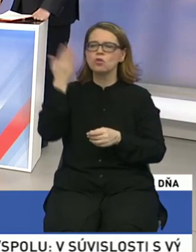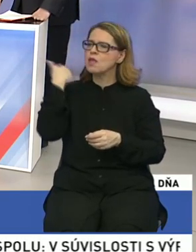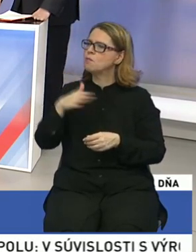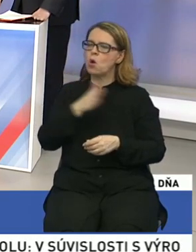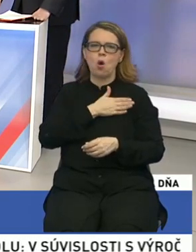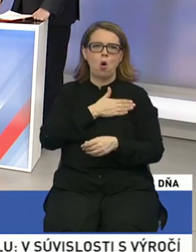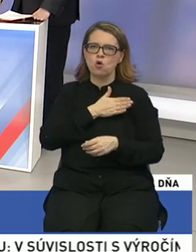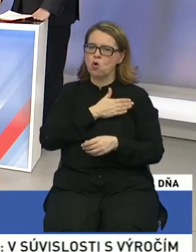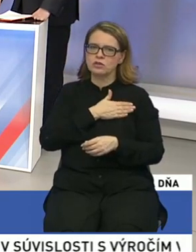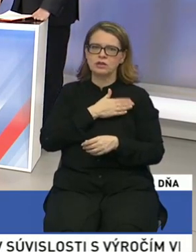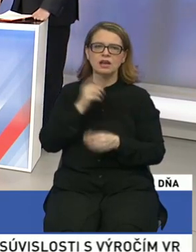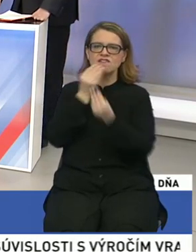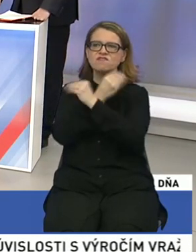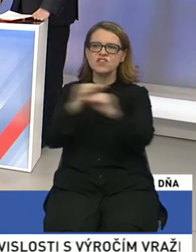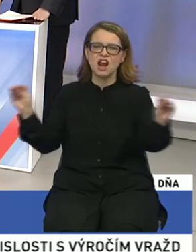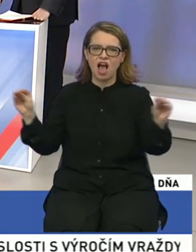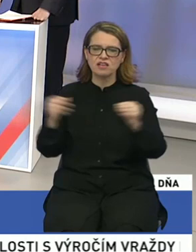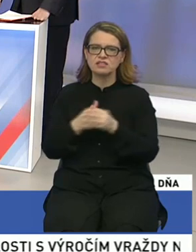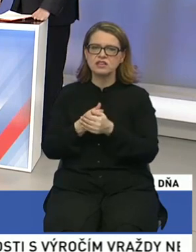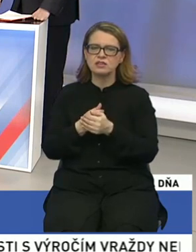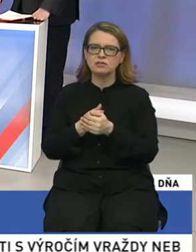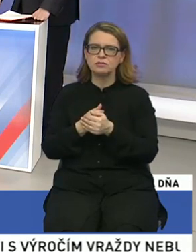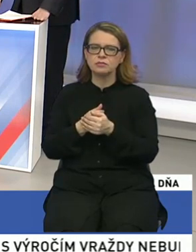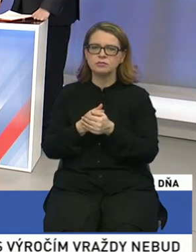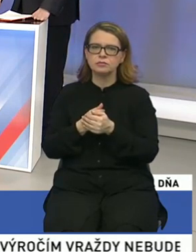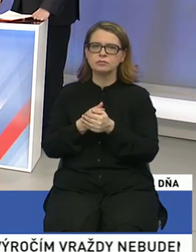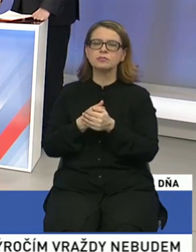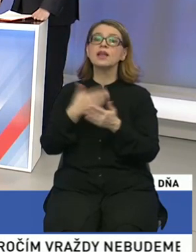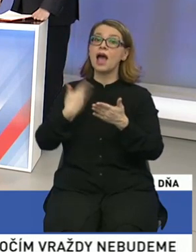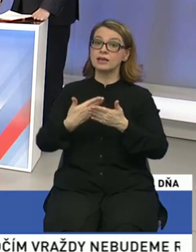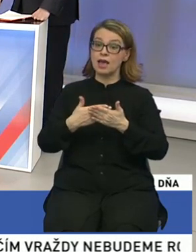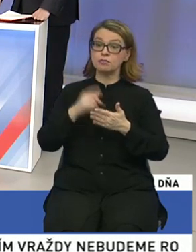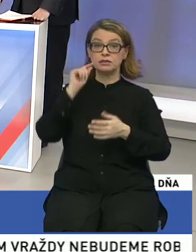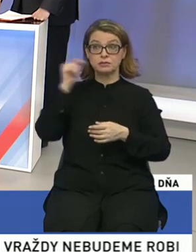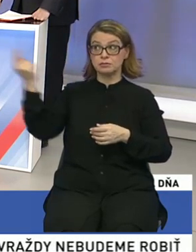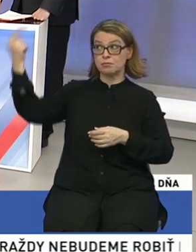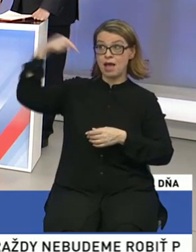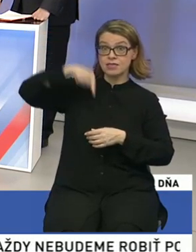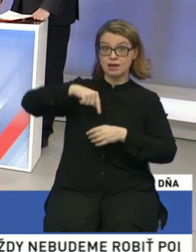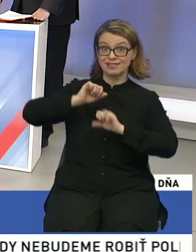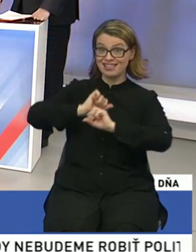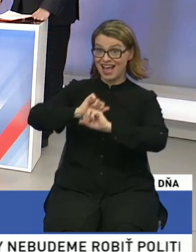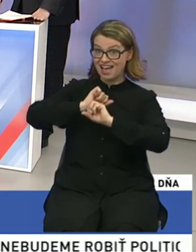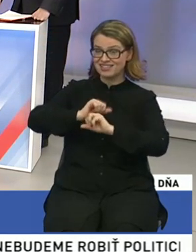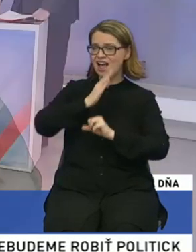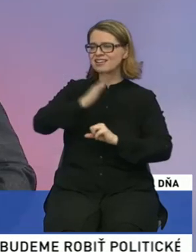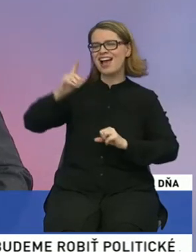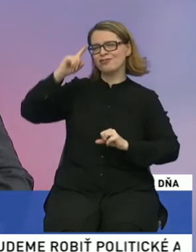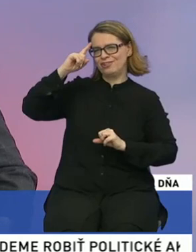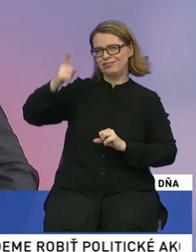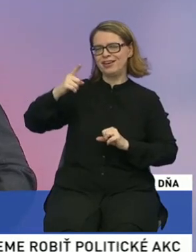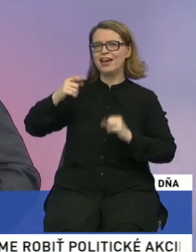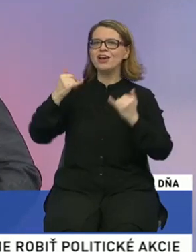kolegovi a jednoduchovi hlásiť. A pokiaľ by z Maďarska mal byť nejaký nátlak, dobre vie každý, že momentálne